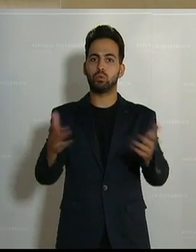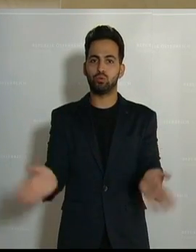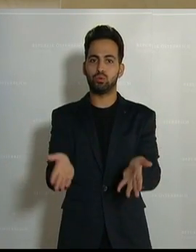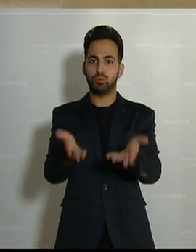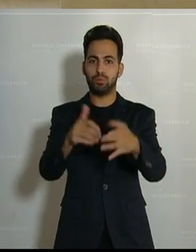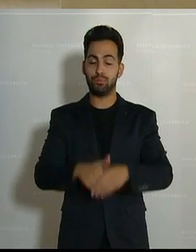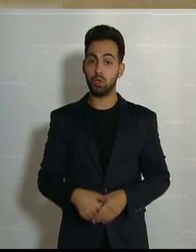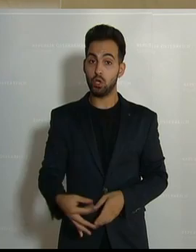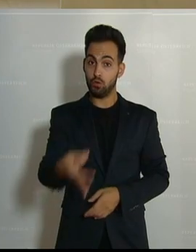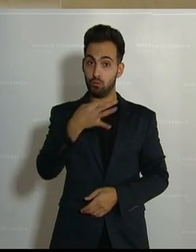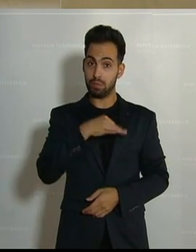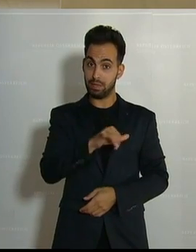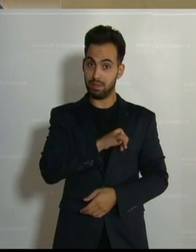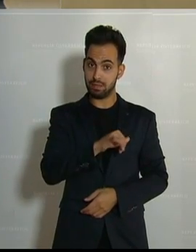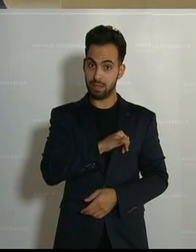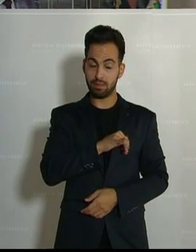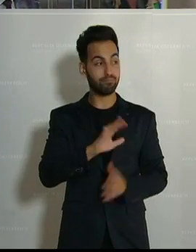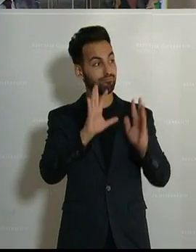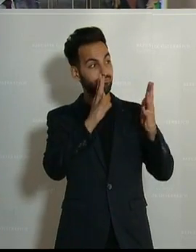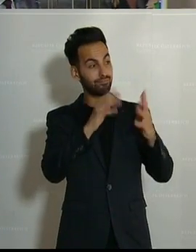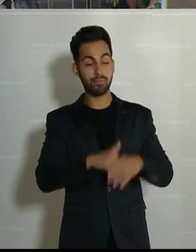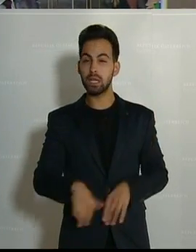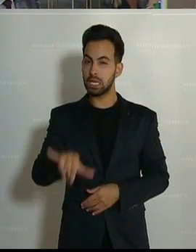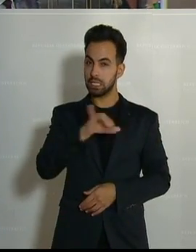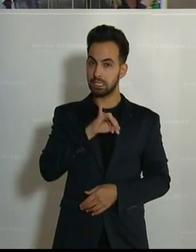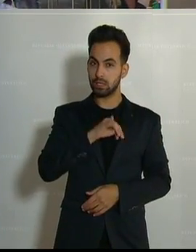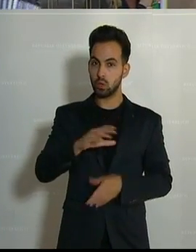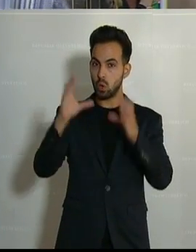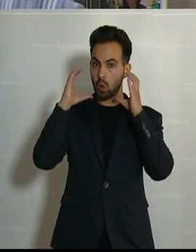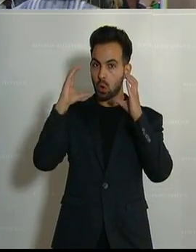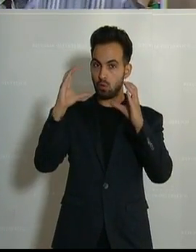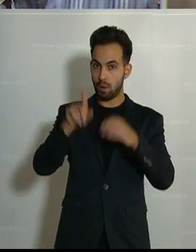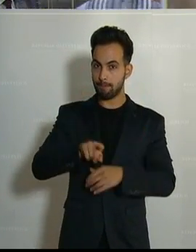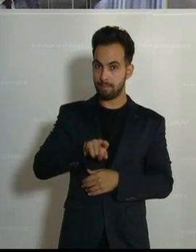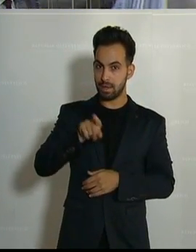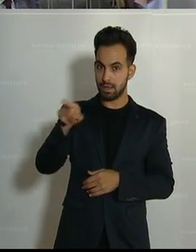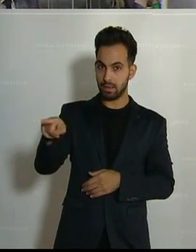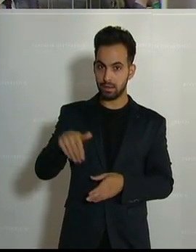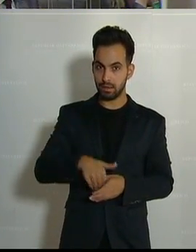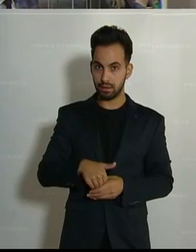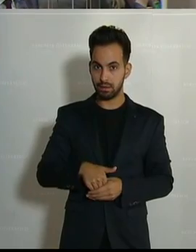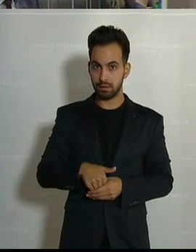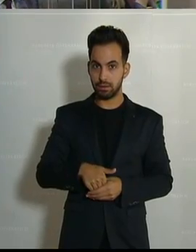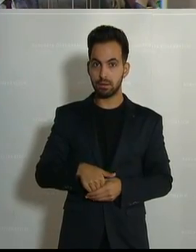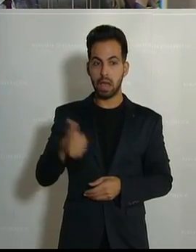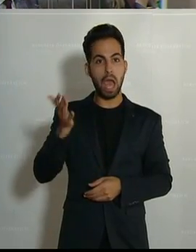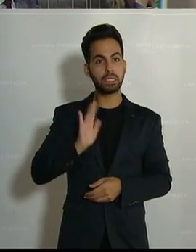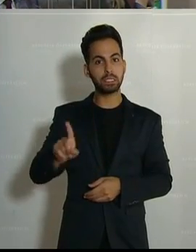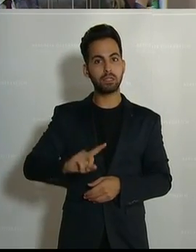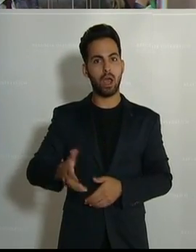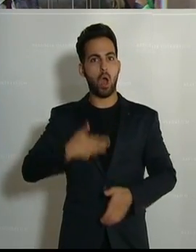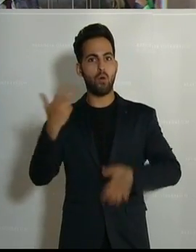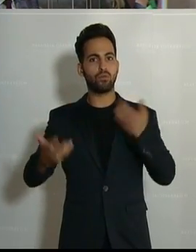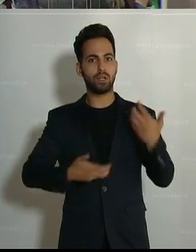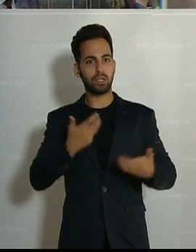Interessant ist für mich die Forderung der ÖVP, einerseits regen Sie sich darüber auf, dass